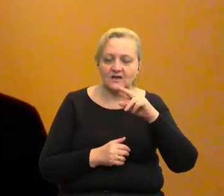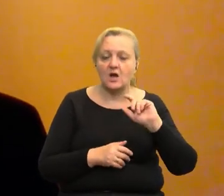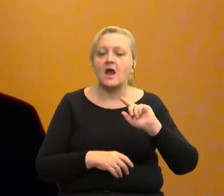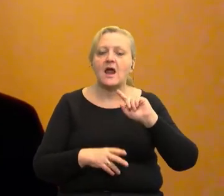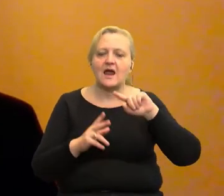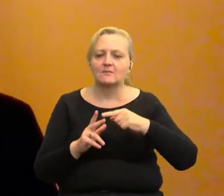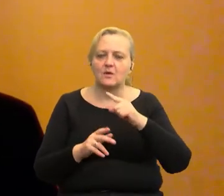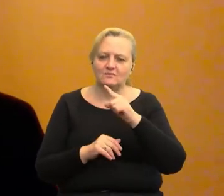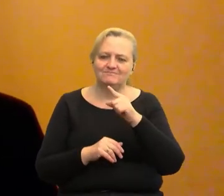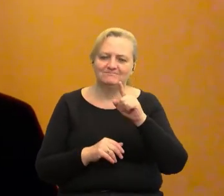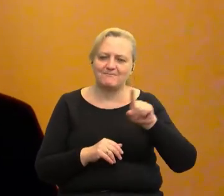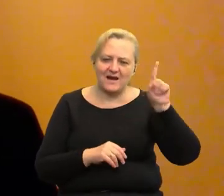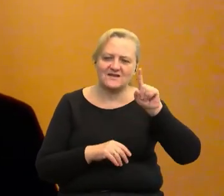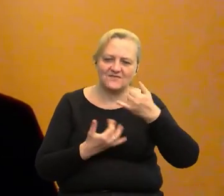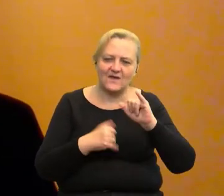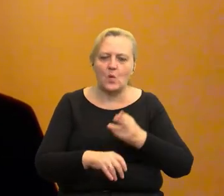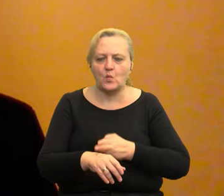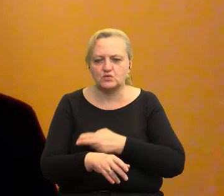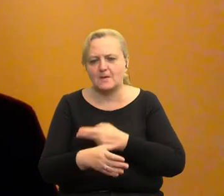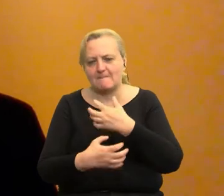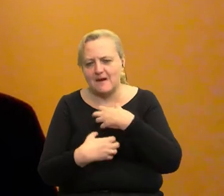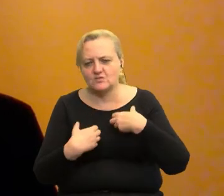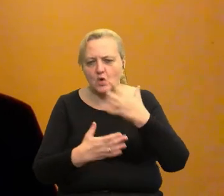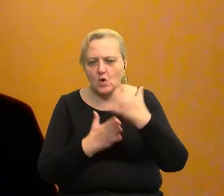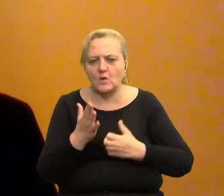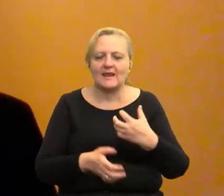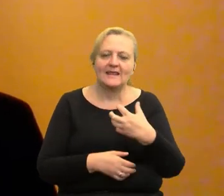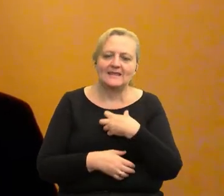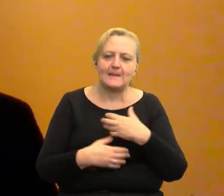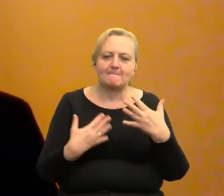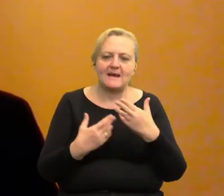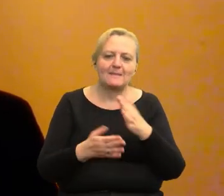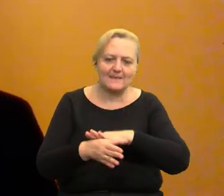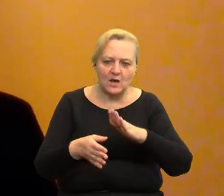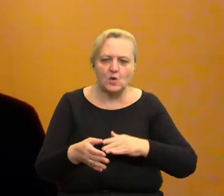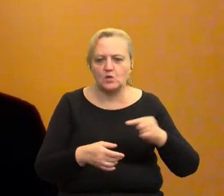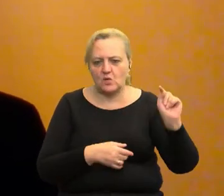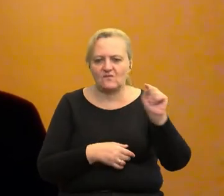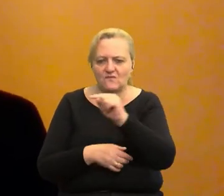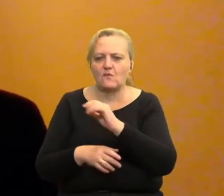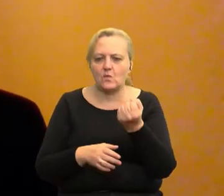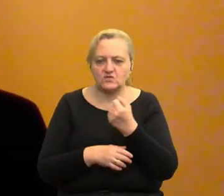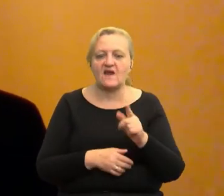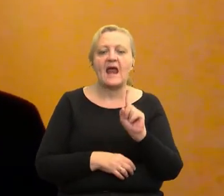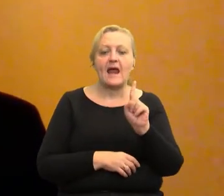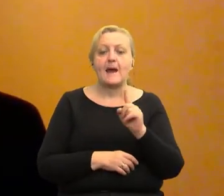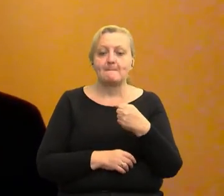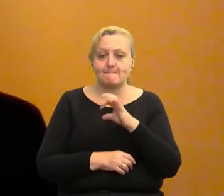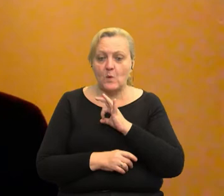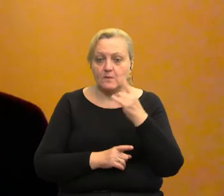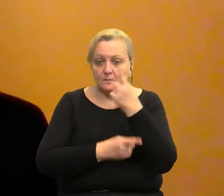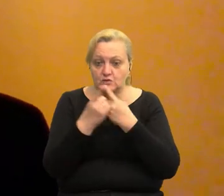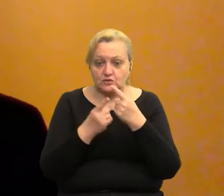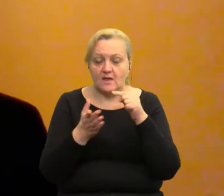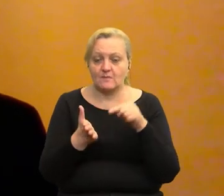publiczną, czy to w urzędach marszałkowskich, czy dyrekcjach parków narodowych. Moim zdaniem wynika to